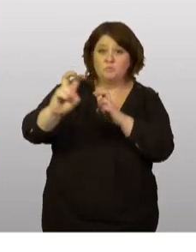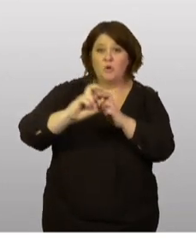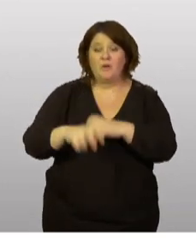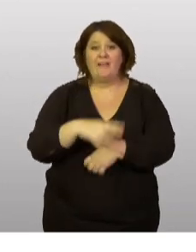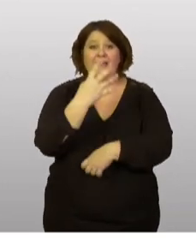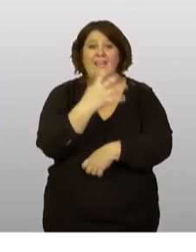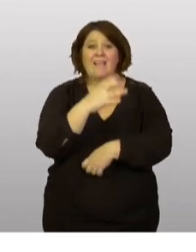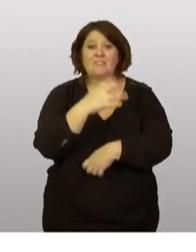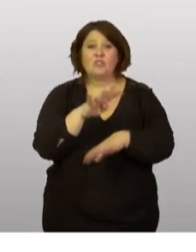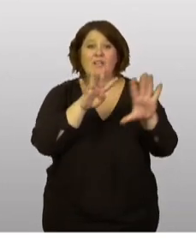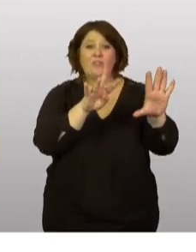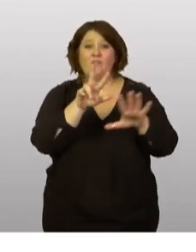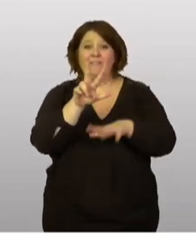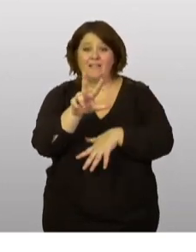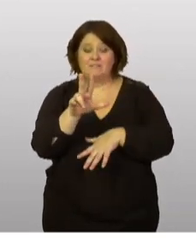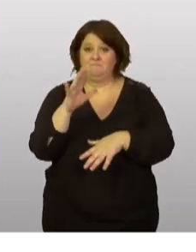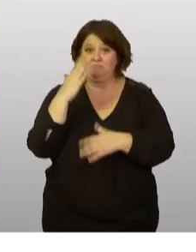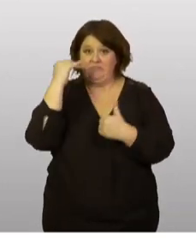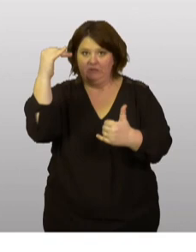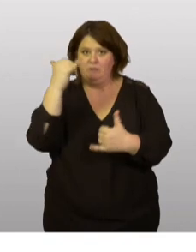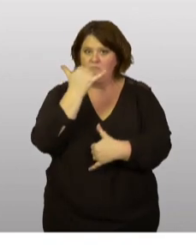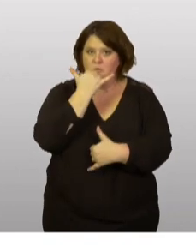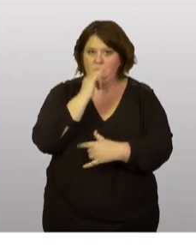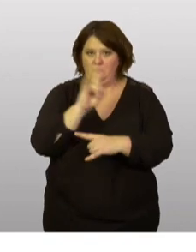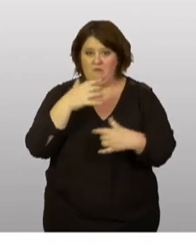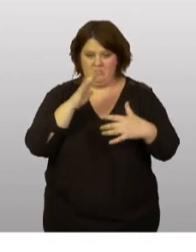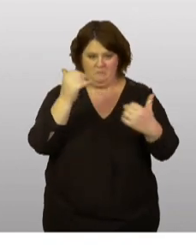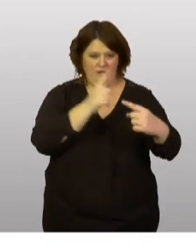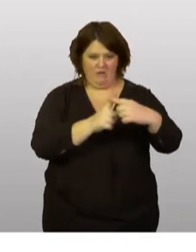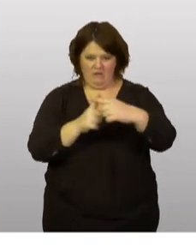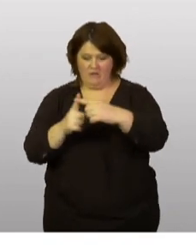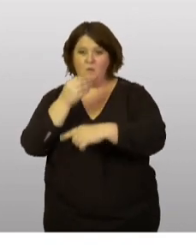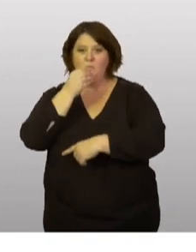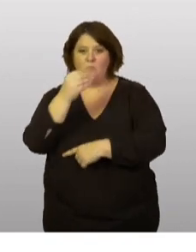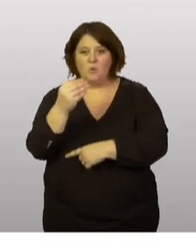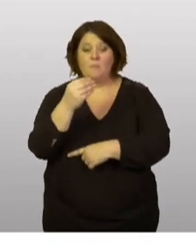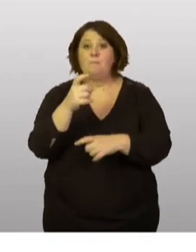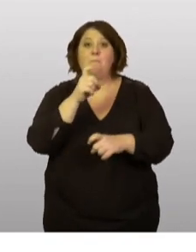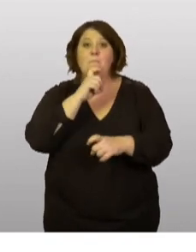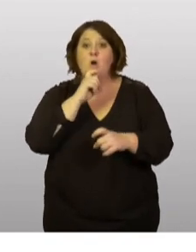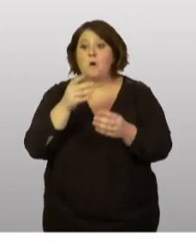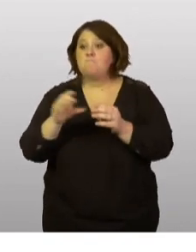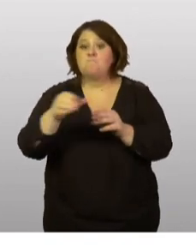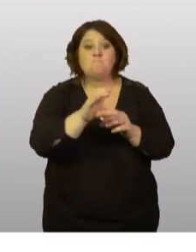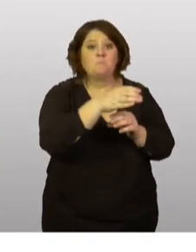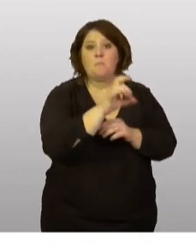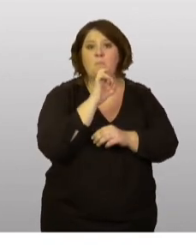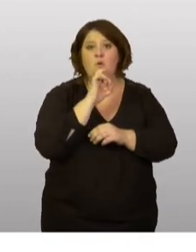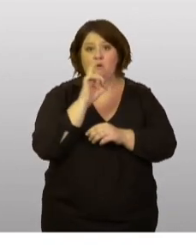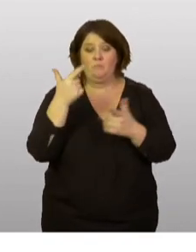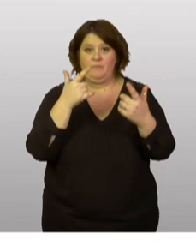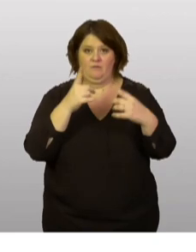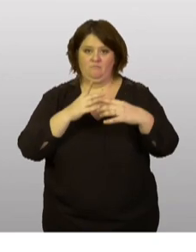493, j'espère ne pas avoir fait les additions trop vite, qui ne sont pas encore ventilés. Le total dépasse